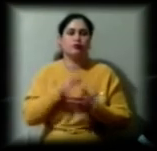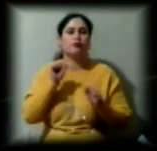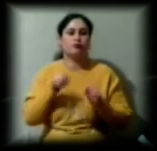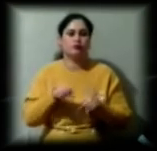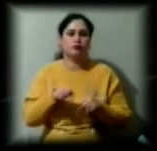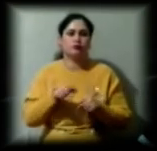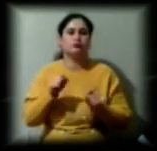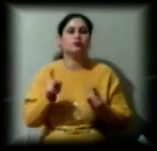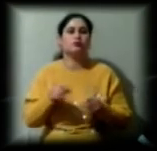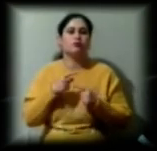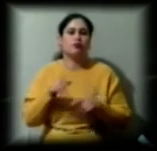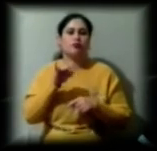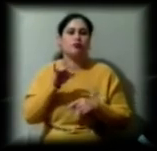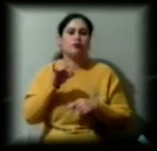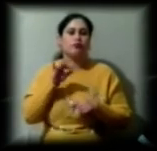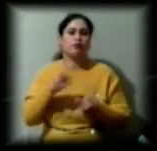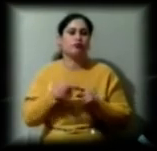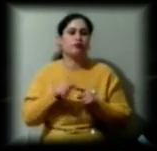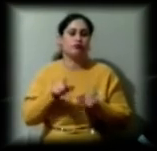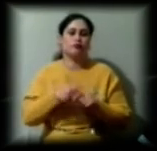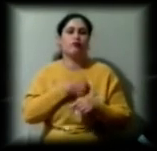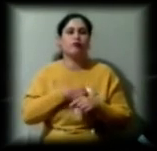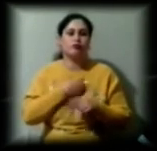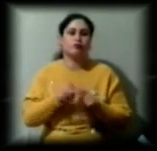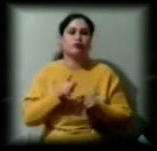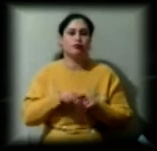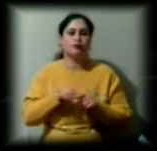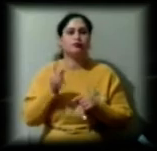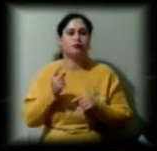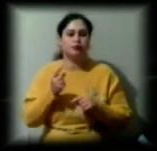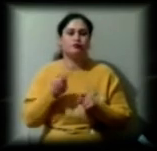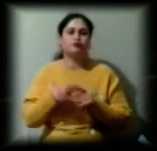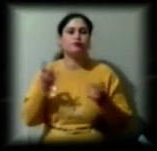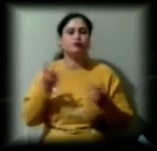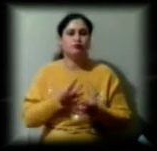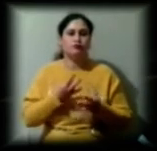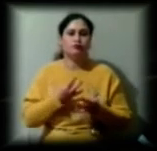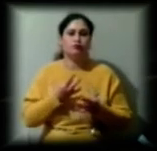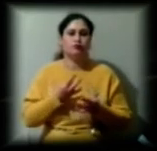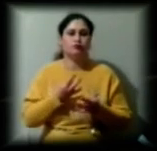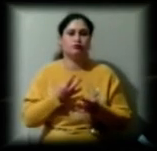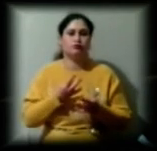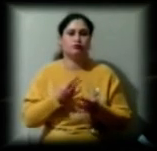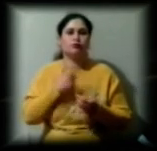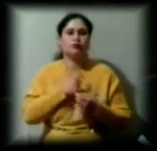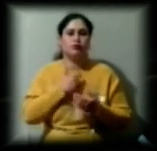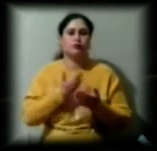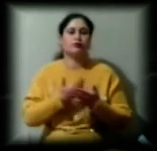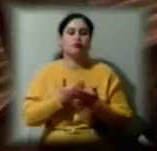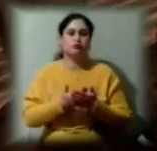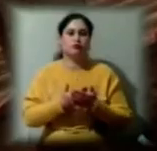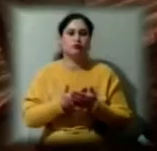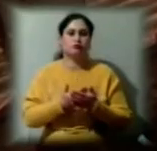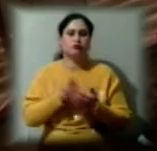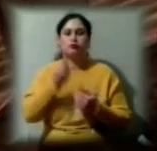в мікрофон, і це теж дуже важливо, тому що треба себе проявити найкраще.